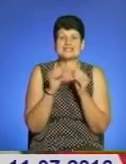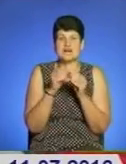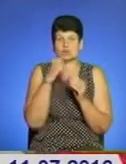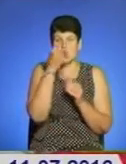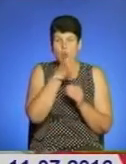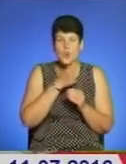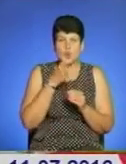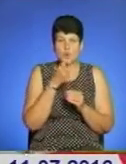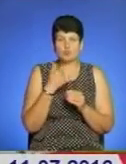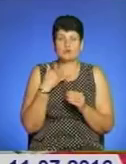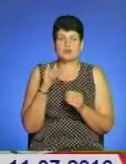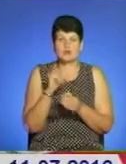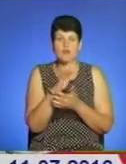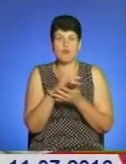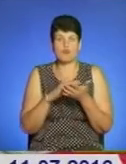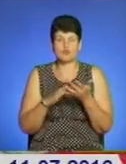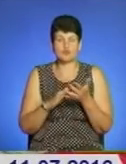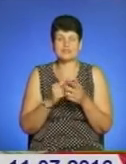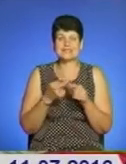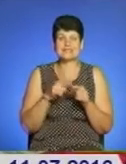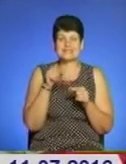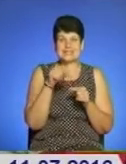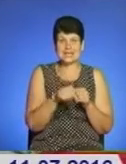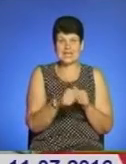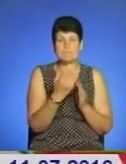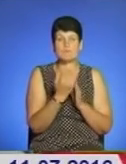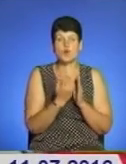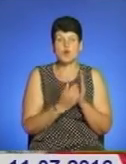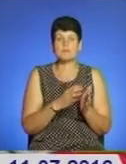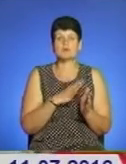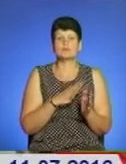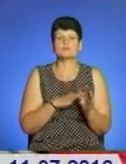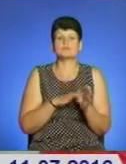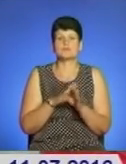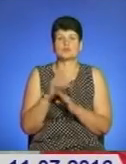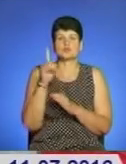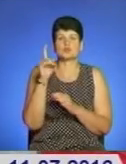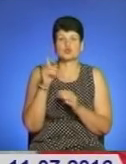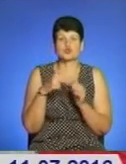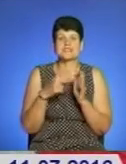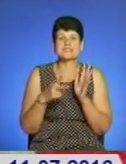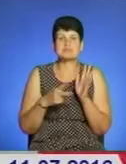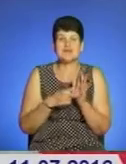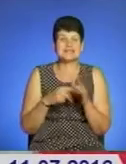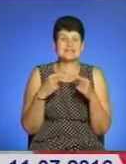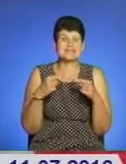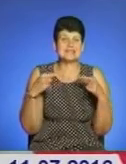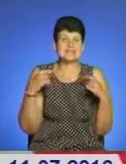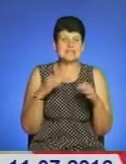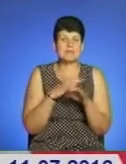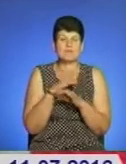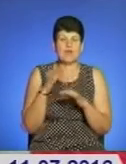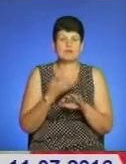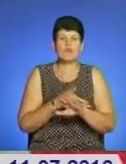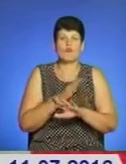І упродовж цієї програми було реалізовано 117 різноманітних проєктів в